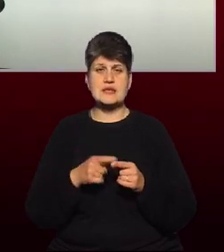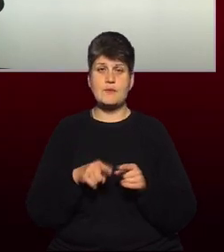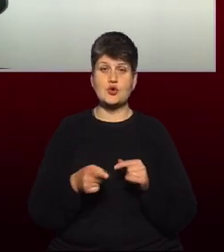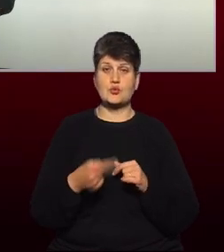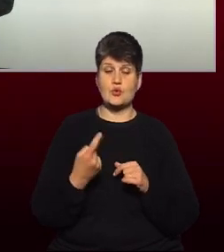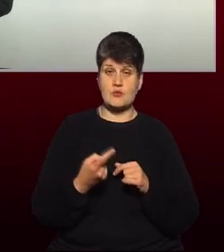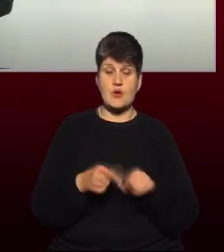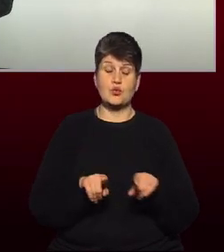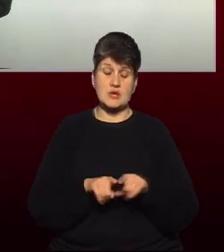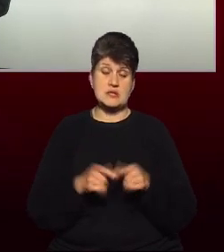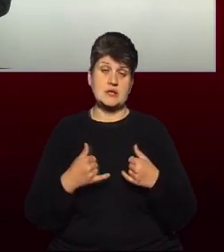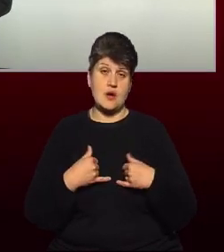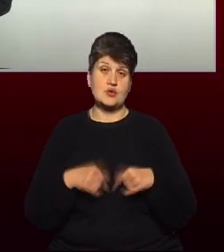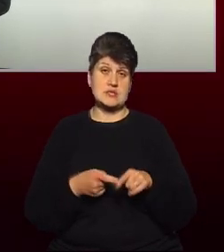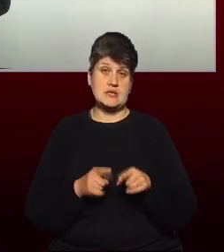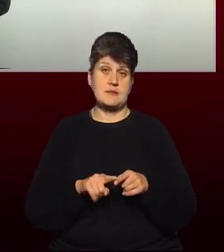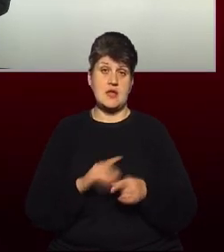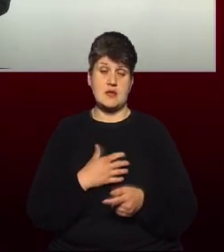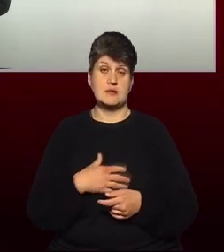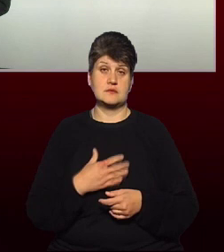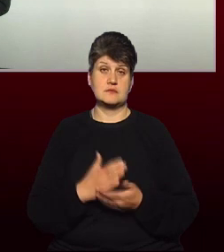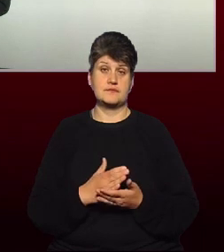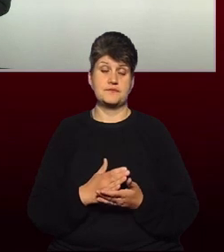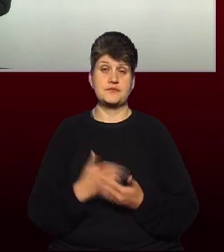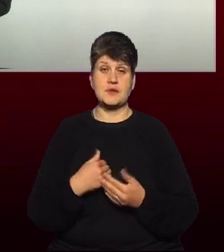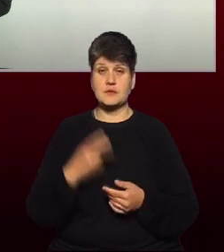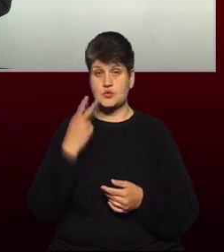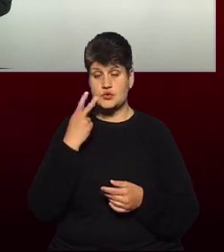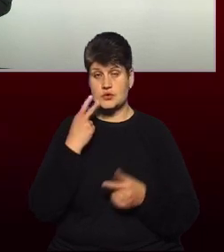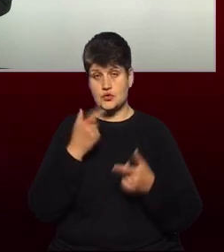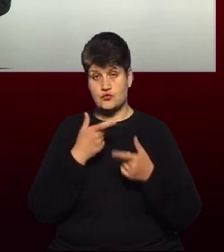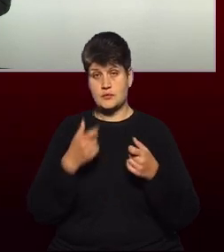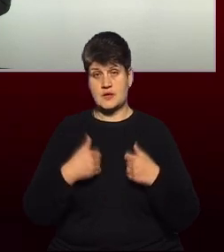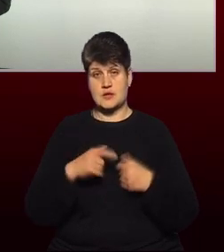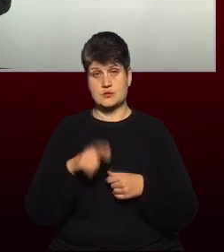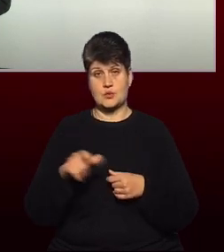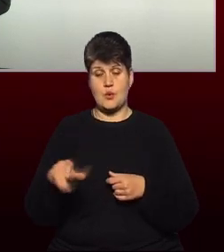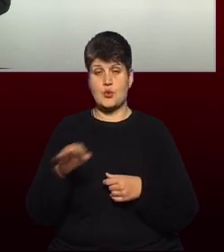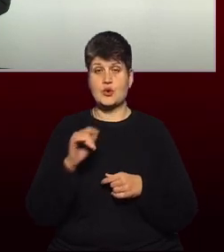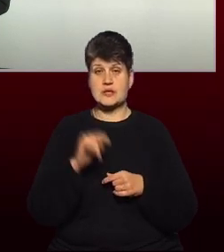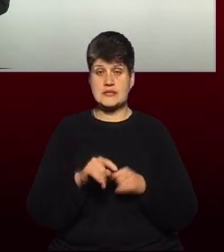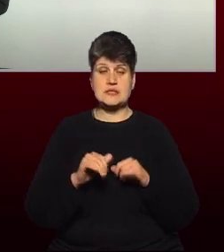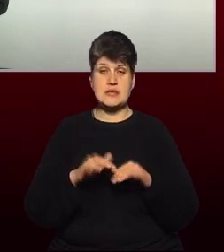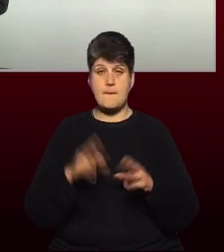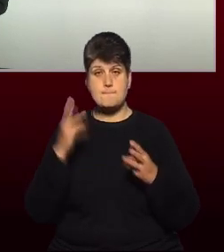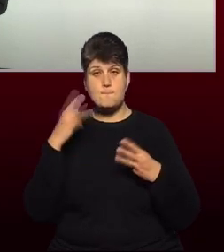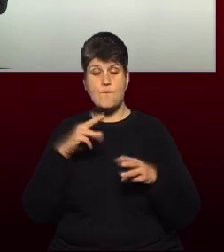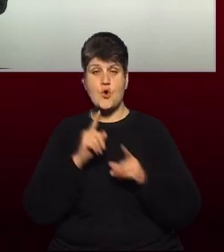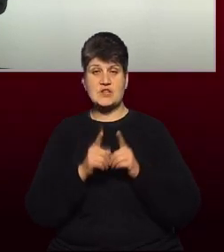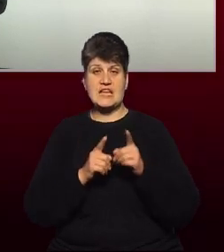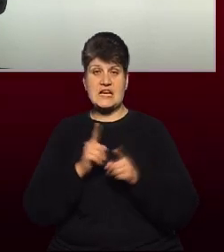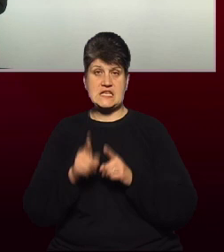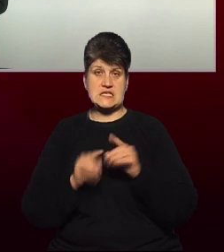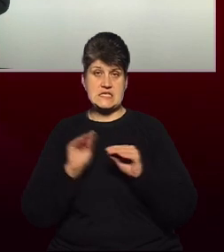також це питання актуальне. Ми систематично інформуємо наших споживачів про ті заходи з модернізацією, які ми поводимо на наших об'єктах.